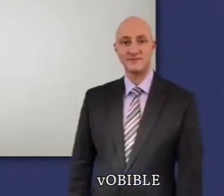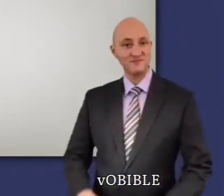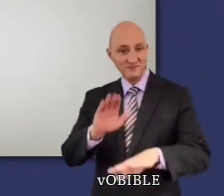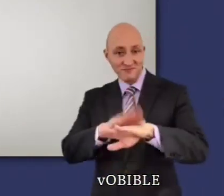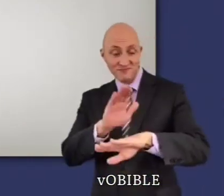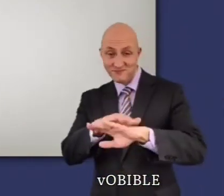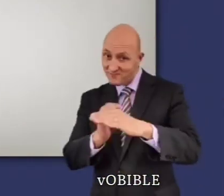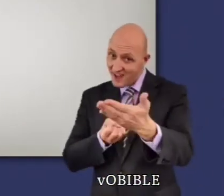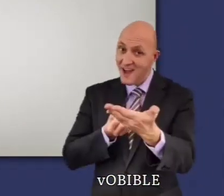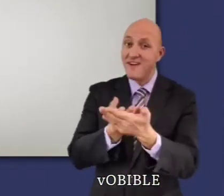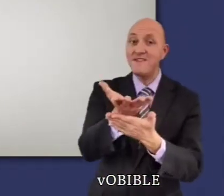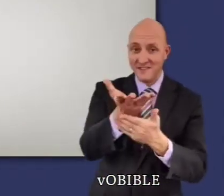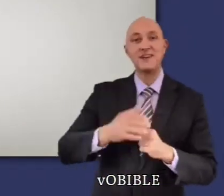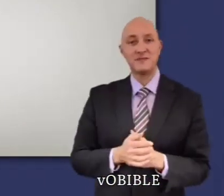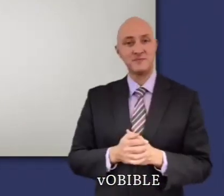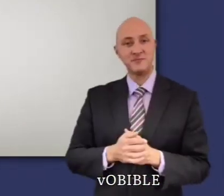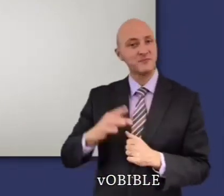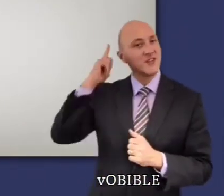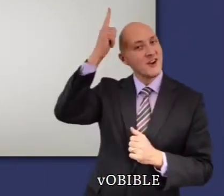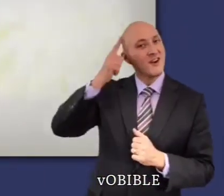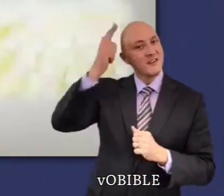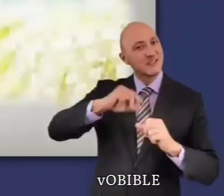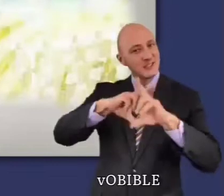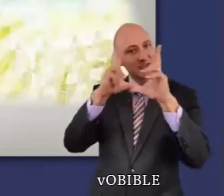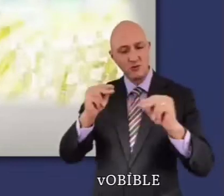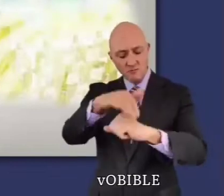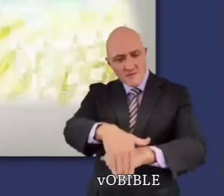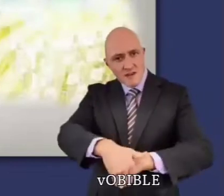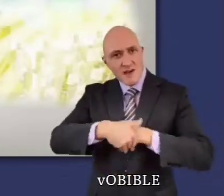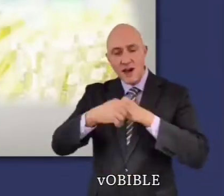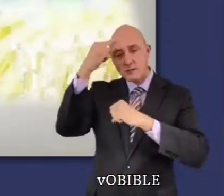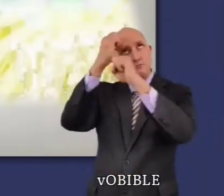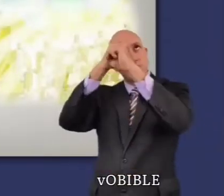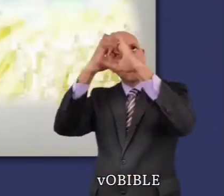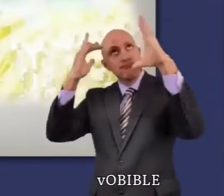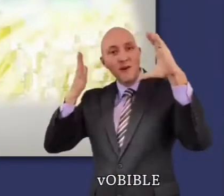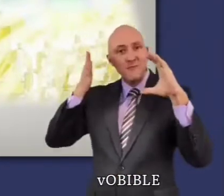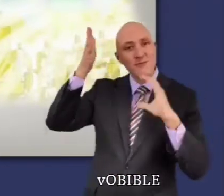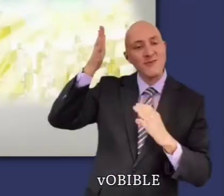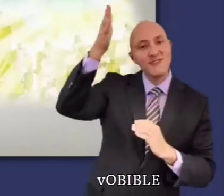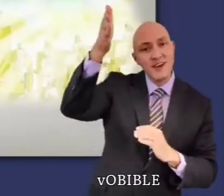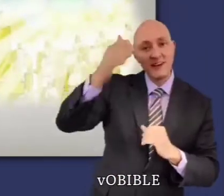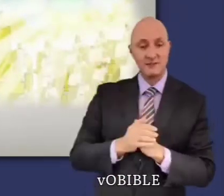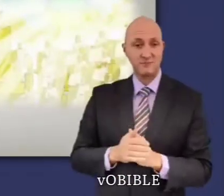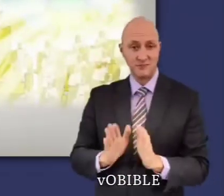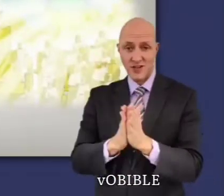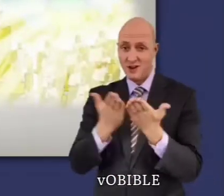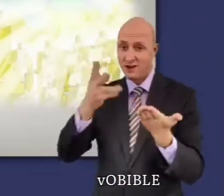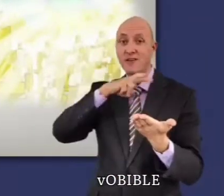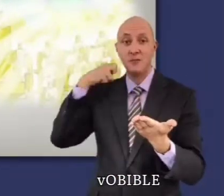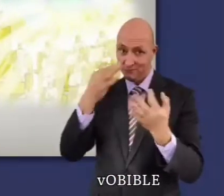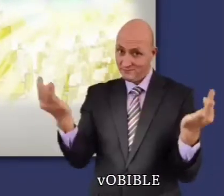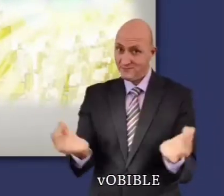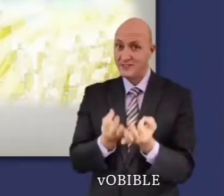Le saviez-vous ? Les dispositions mentionnées dans le livre du Lévitique étaient une ombre des bonnes choses à venir